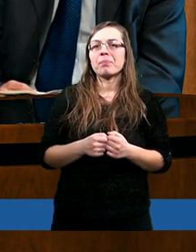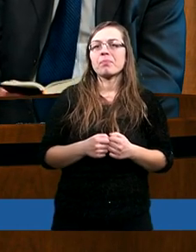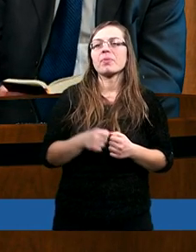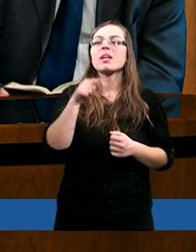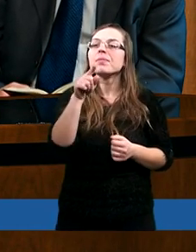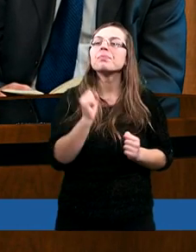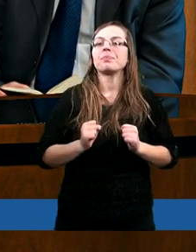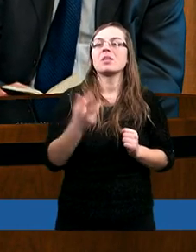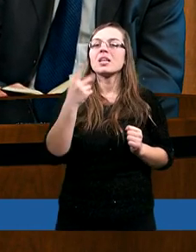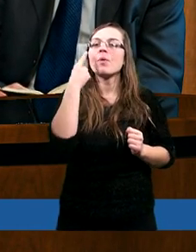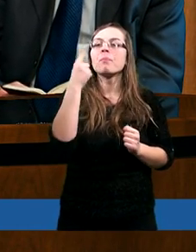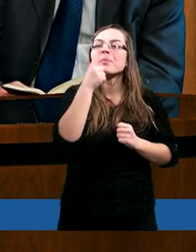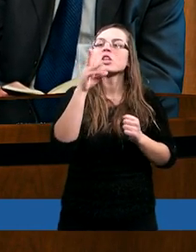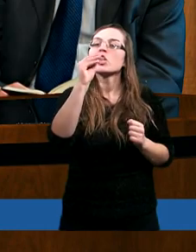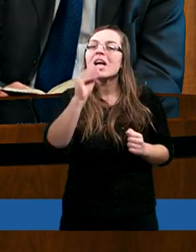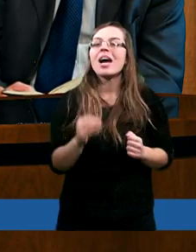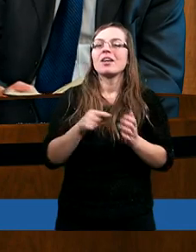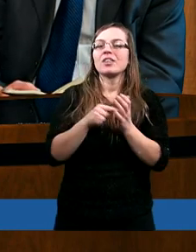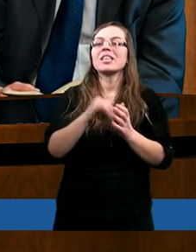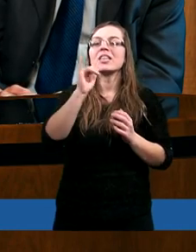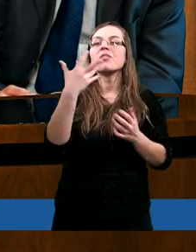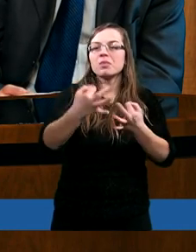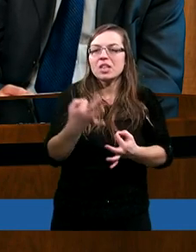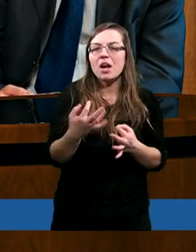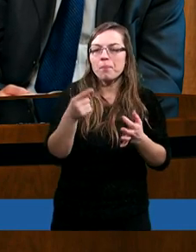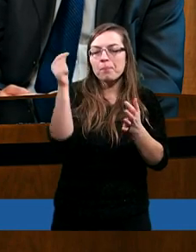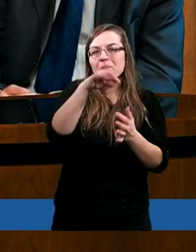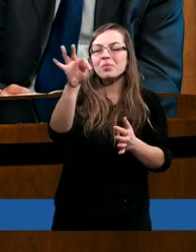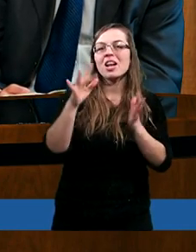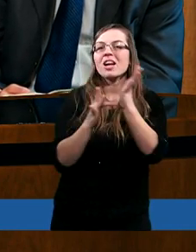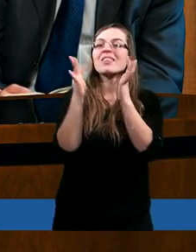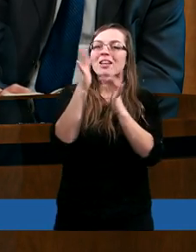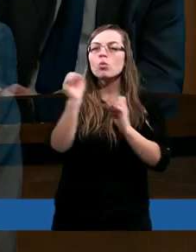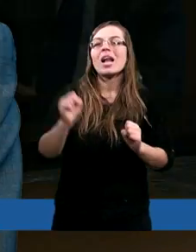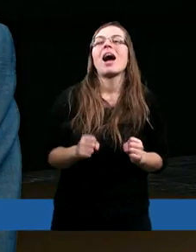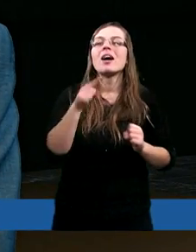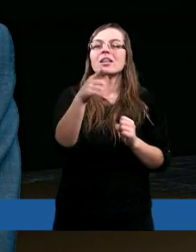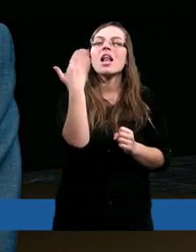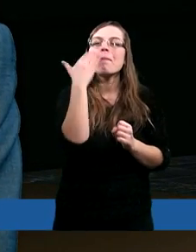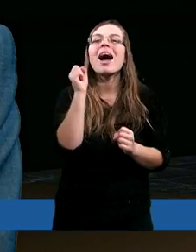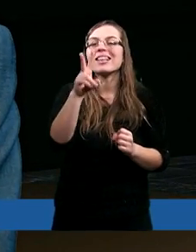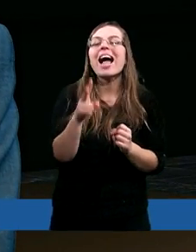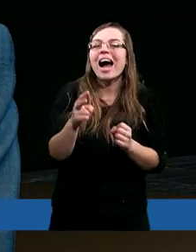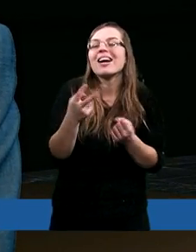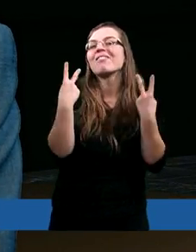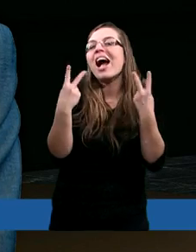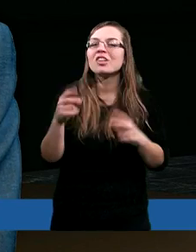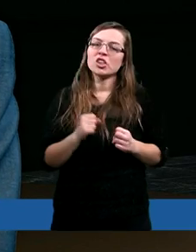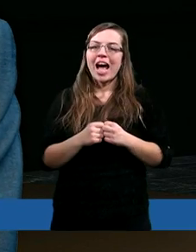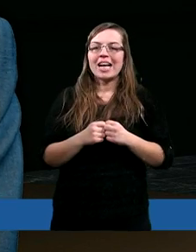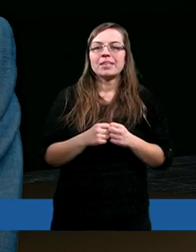Ja tylko chciałem wspomnieć o tym, że im bliżej przyjścia Pana Jezusa, tym bardziej ta intensyfikacja